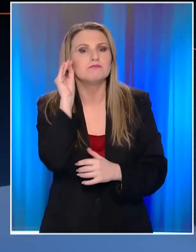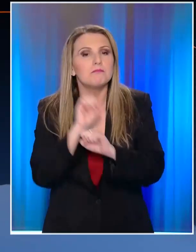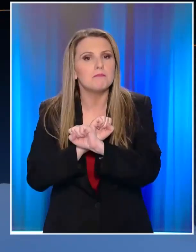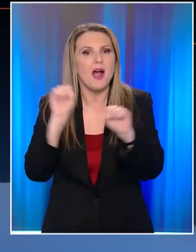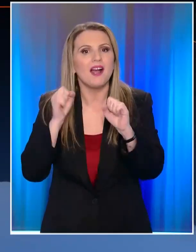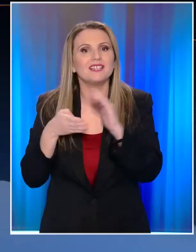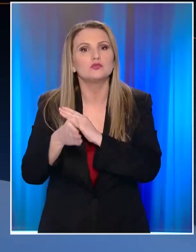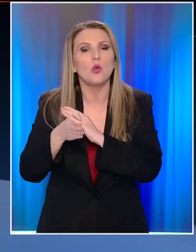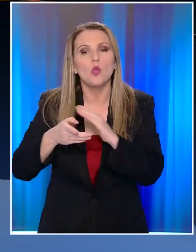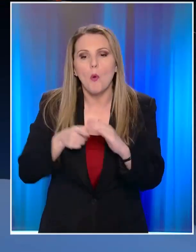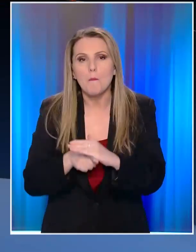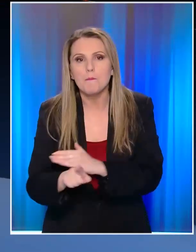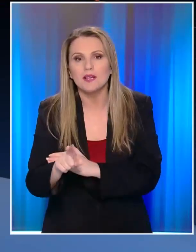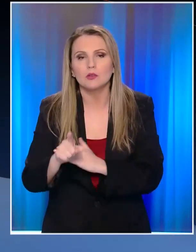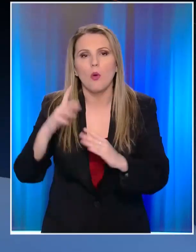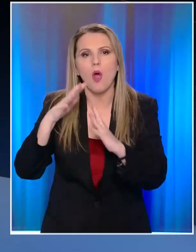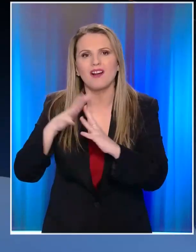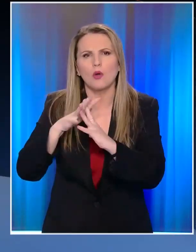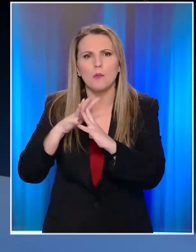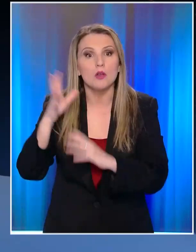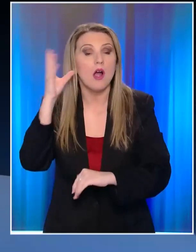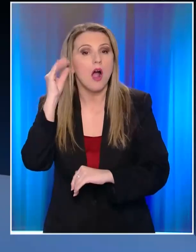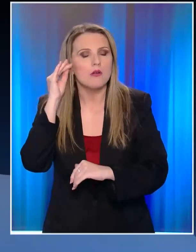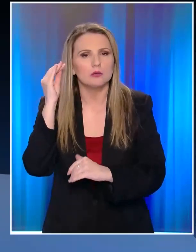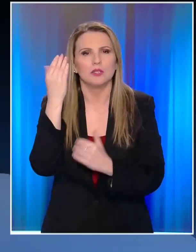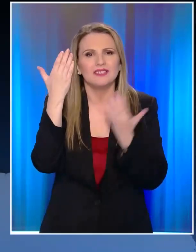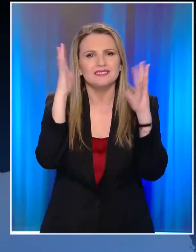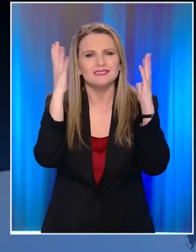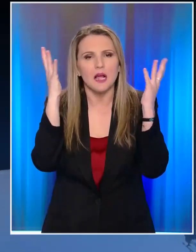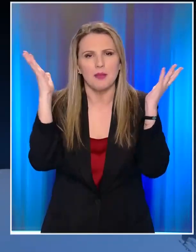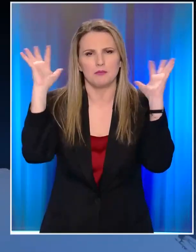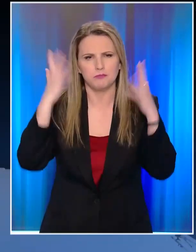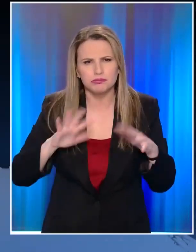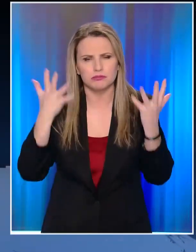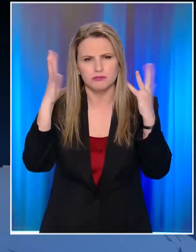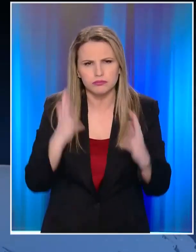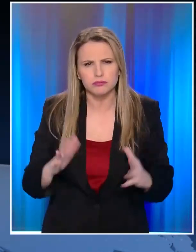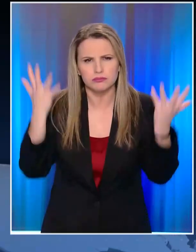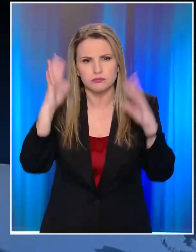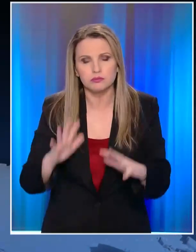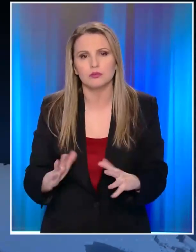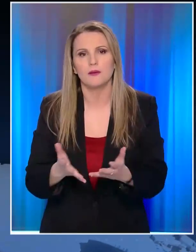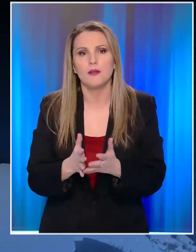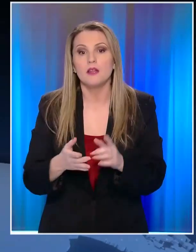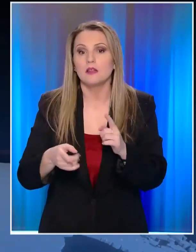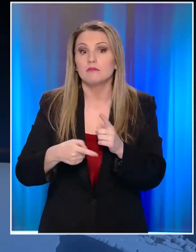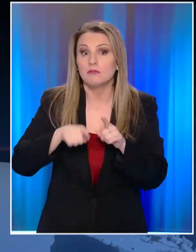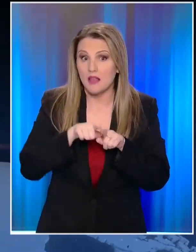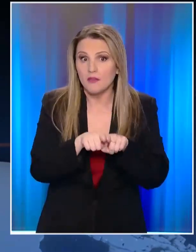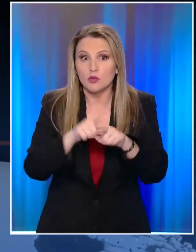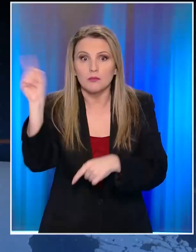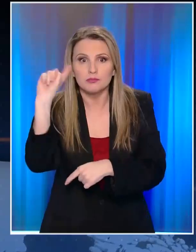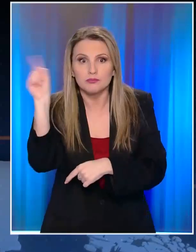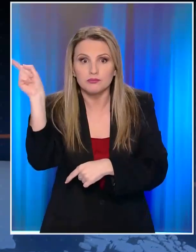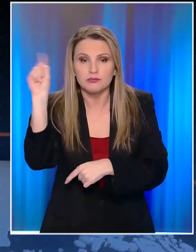στην είσοδο και εκεί άρχισαν, σπάσαν τα τζάμια και ταυτόχρονα χτύπανε και ο συναγερμός.